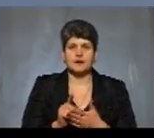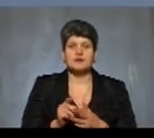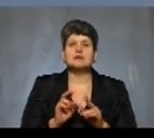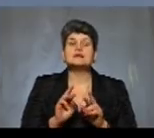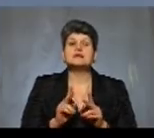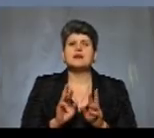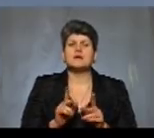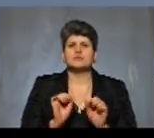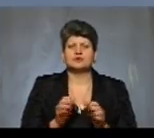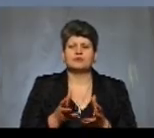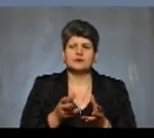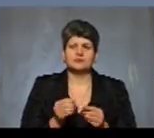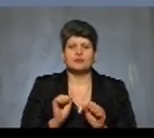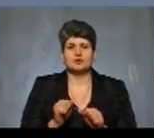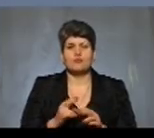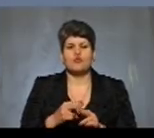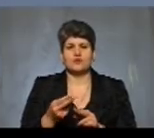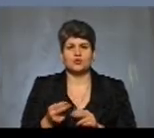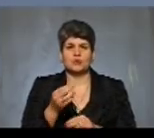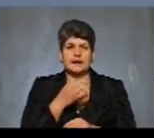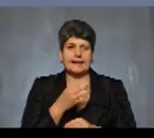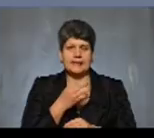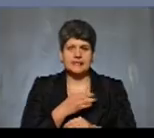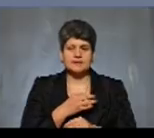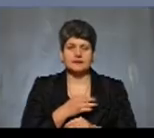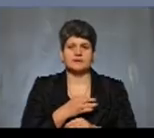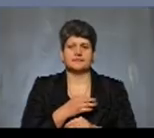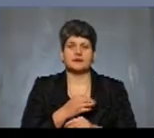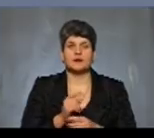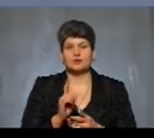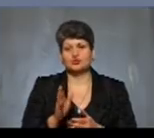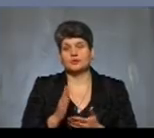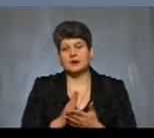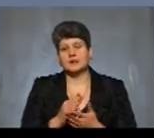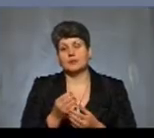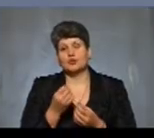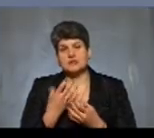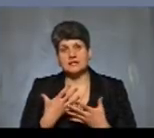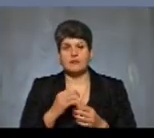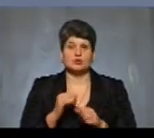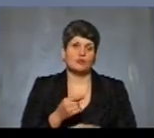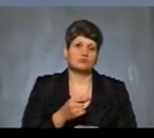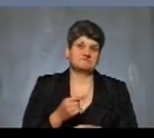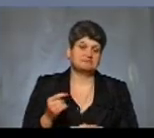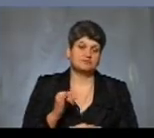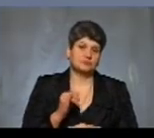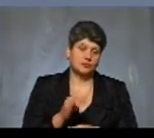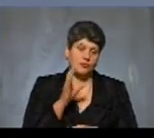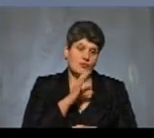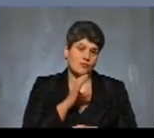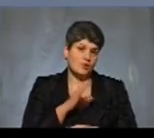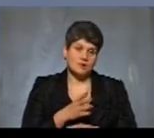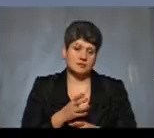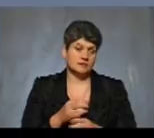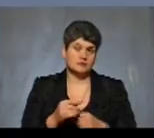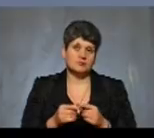ліки, яким чином ще буде мати позитивний чи, можливо, негативний наслідок, тому що десь навантаження, напевно,